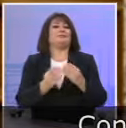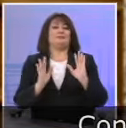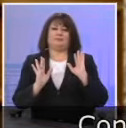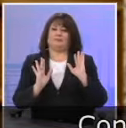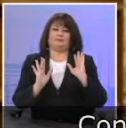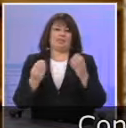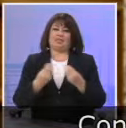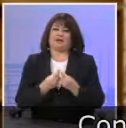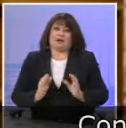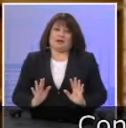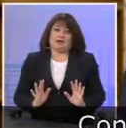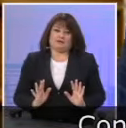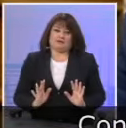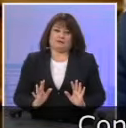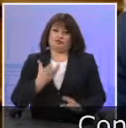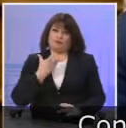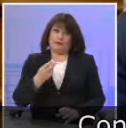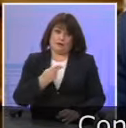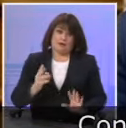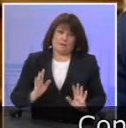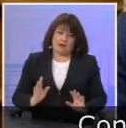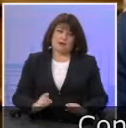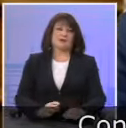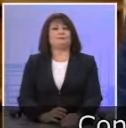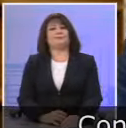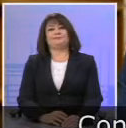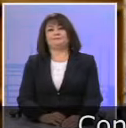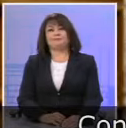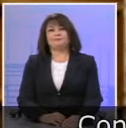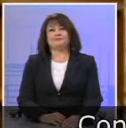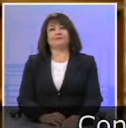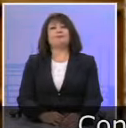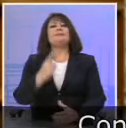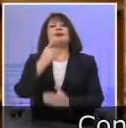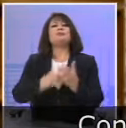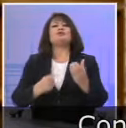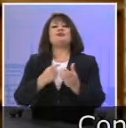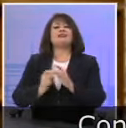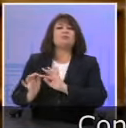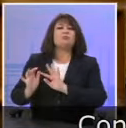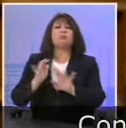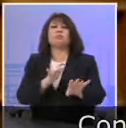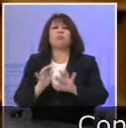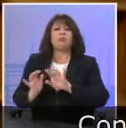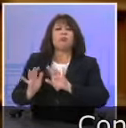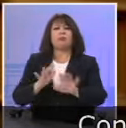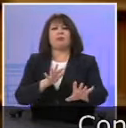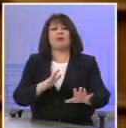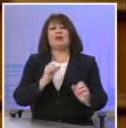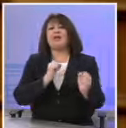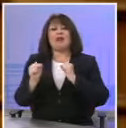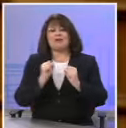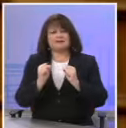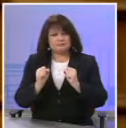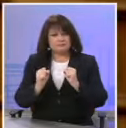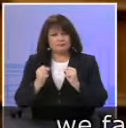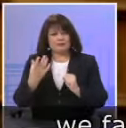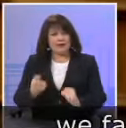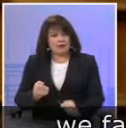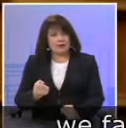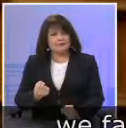Μπορείτε να ακούστε να δείτε. Στο θέμα των προσφυγικών ροών, της προσφυγικής κρίσης,